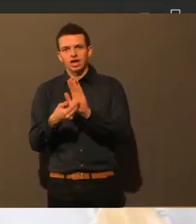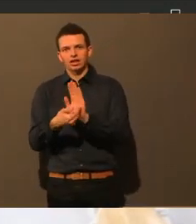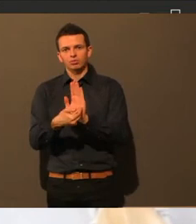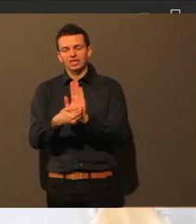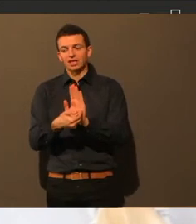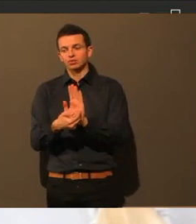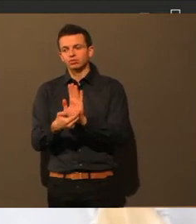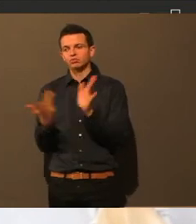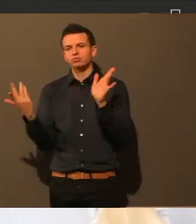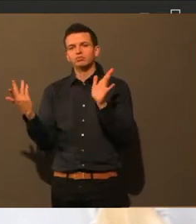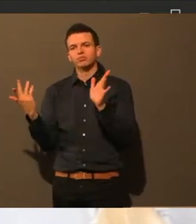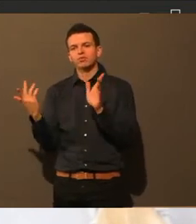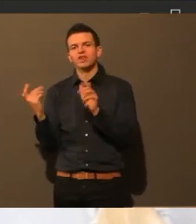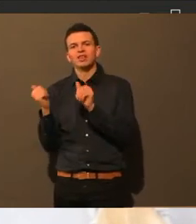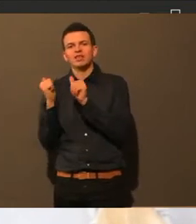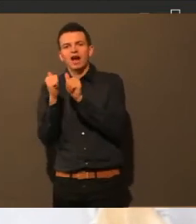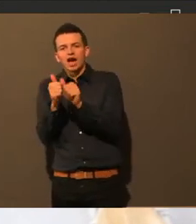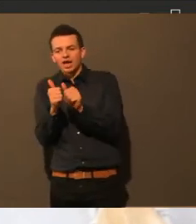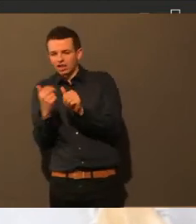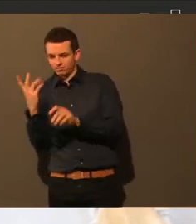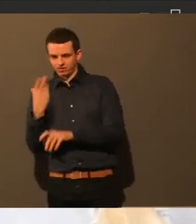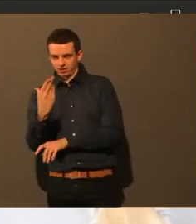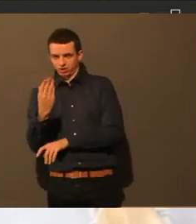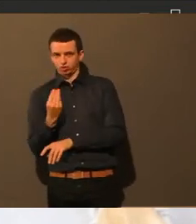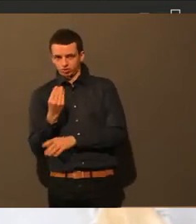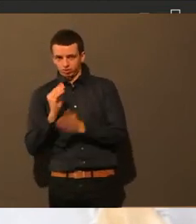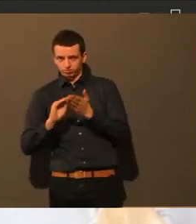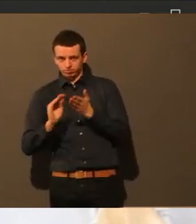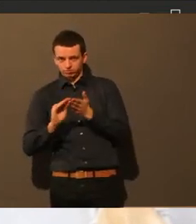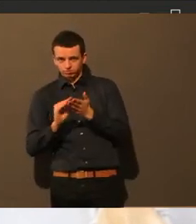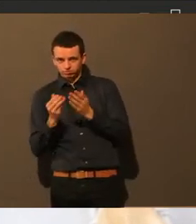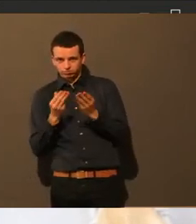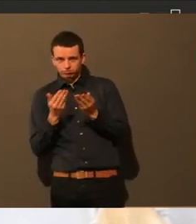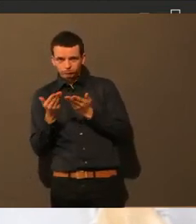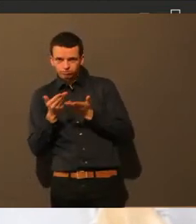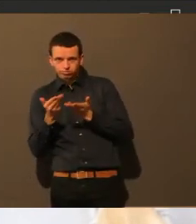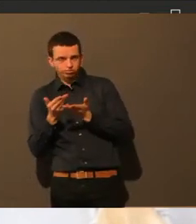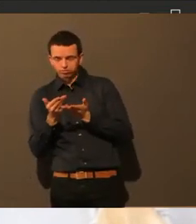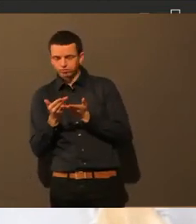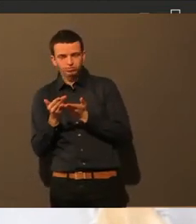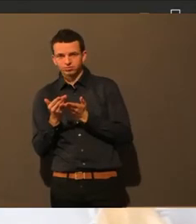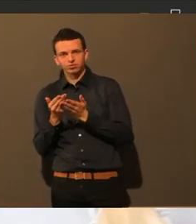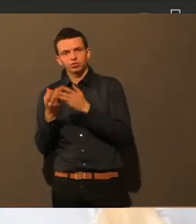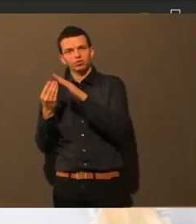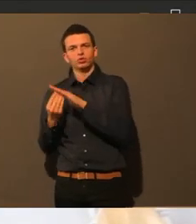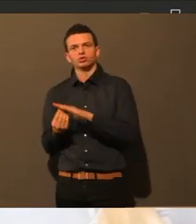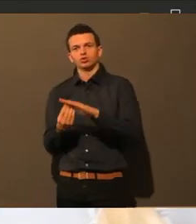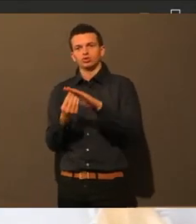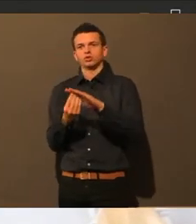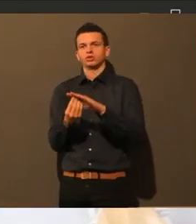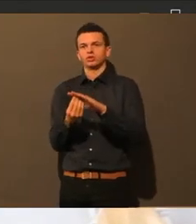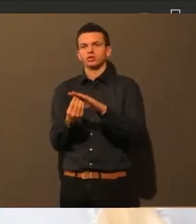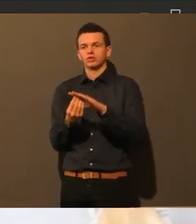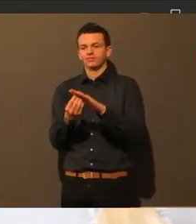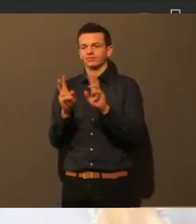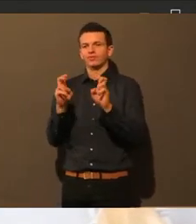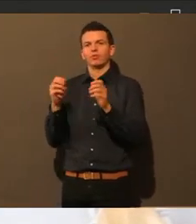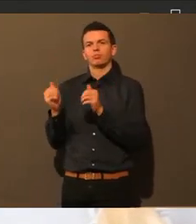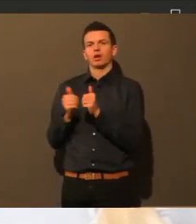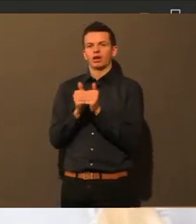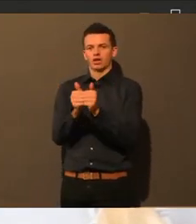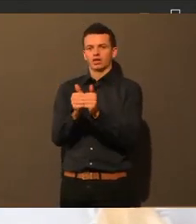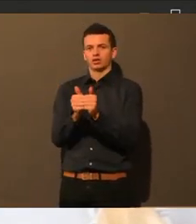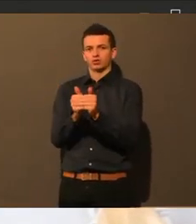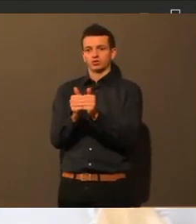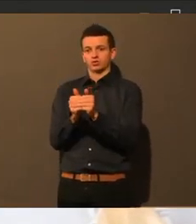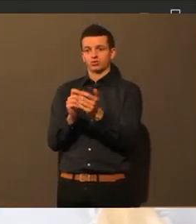Nachhilfe, sondern es ist eine Begleitung und Unterstützung von Schülerinnen und Schülern, weil es nicht nur um